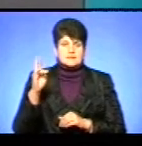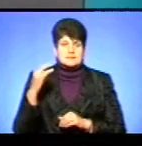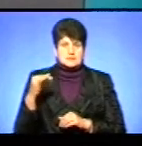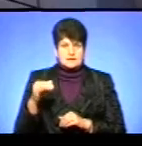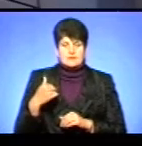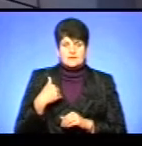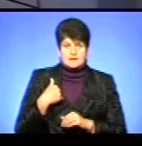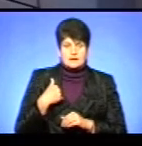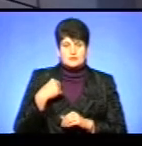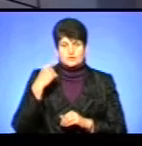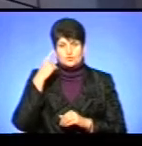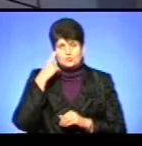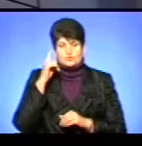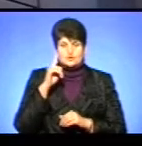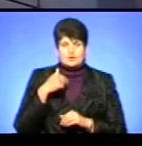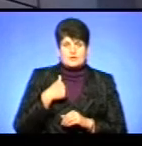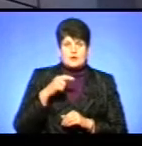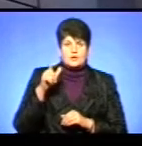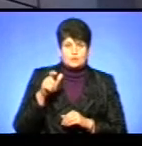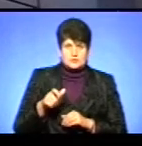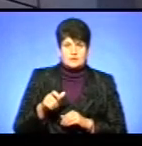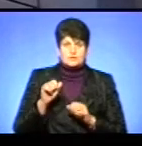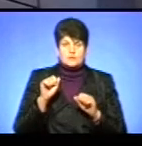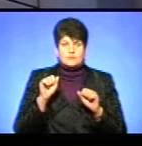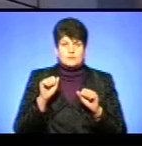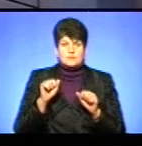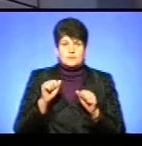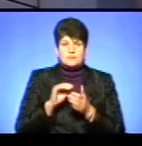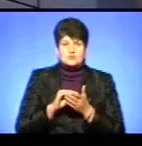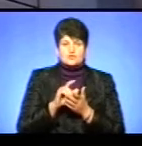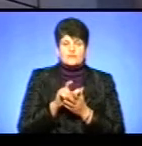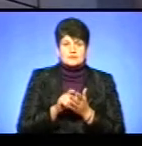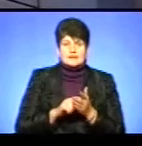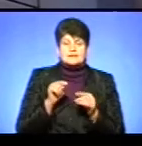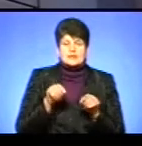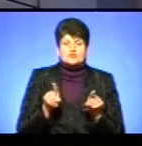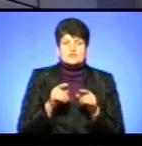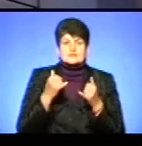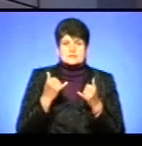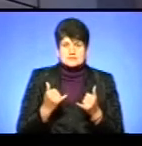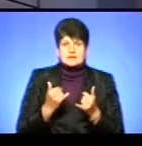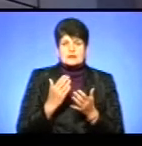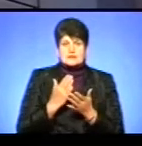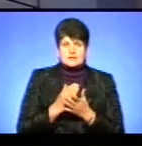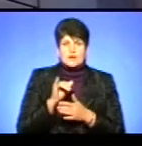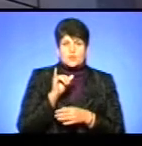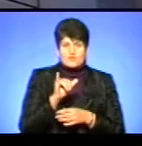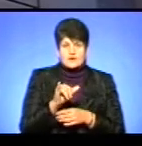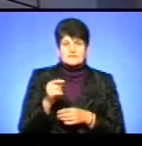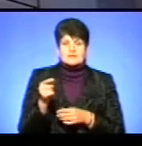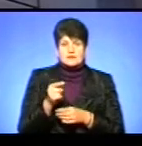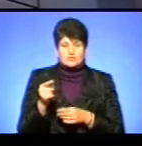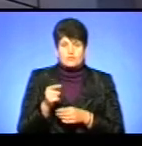думаю, що я людина мій виражатися, я пишу дівчинку, але те, що зараз відбувається у вас в Тернополі,